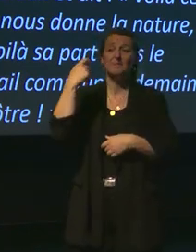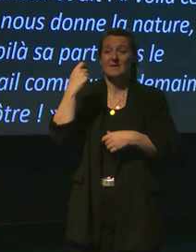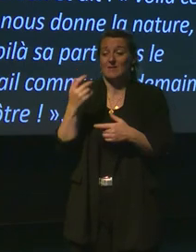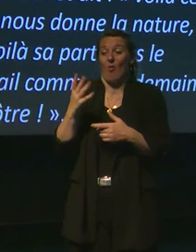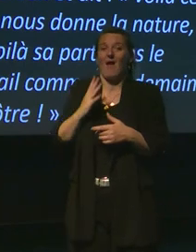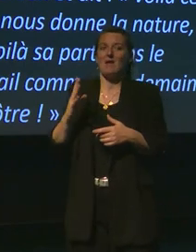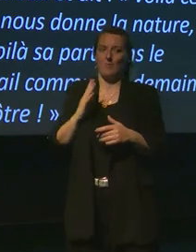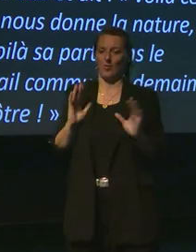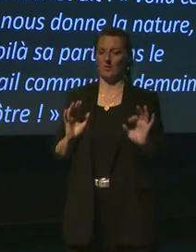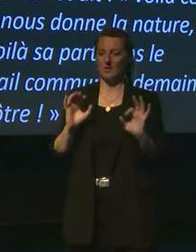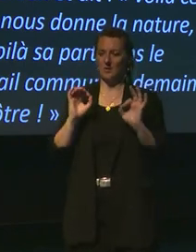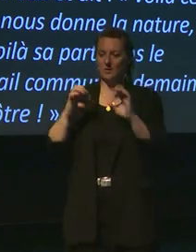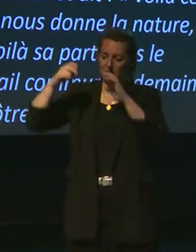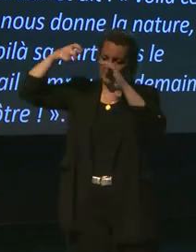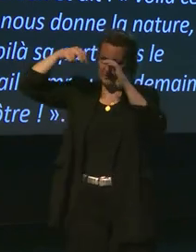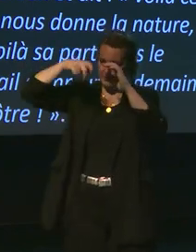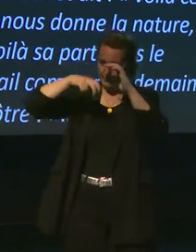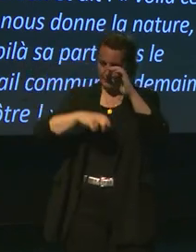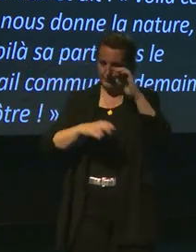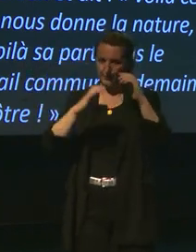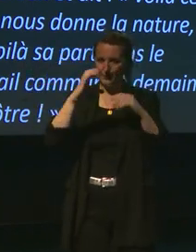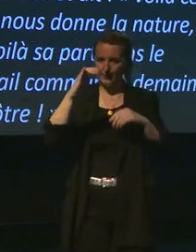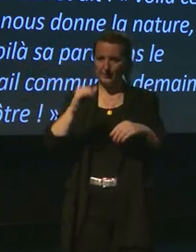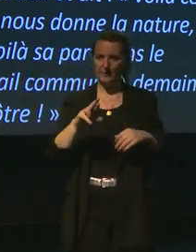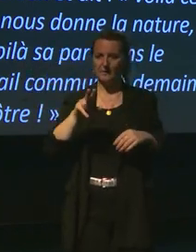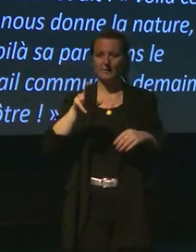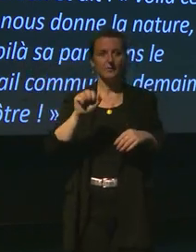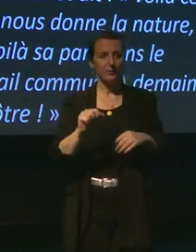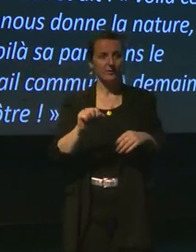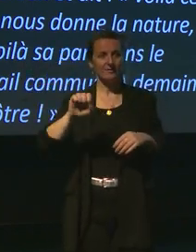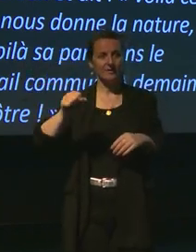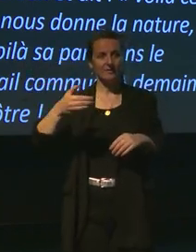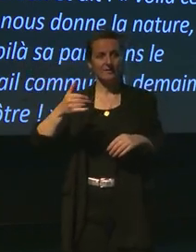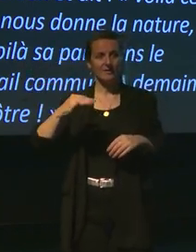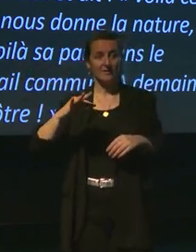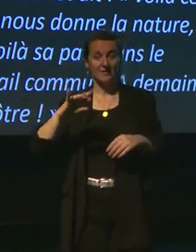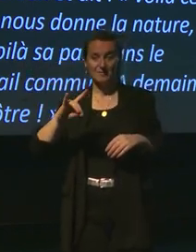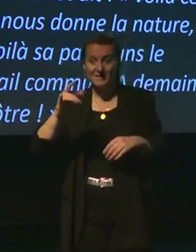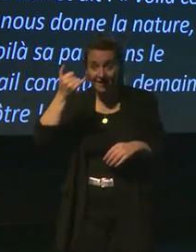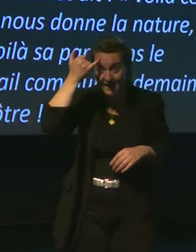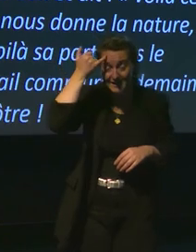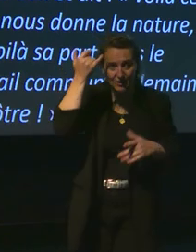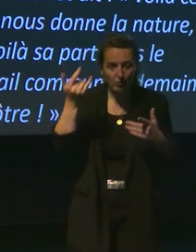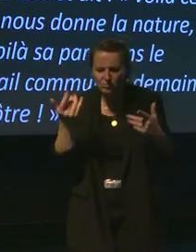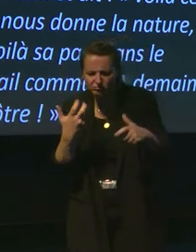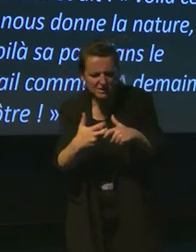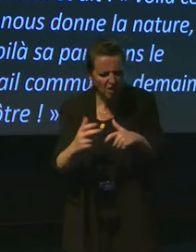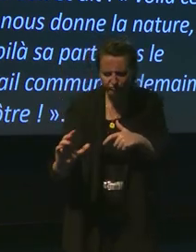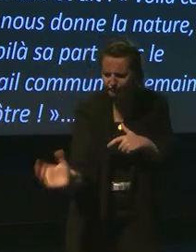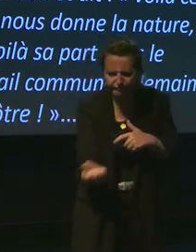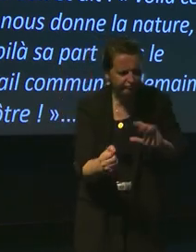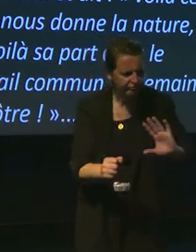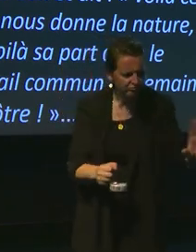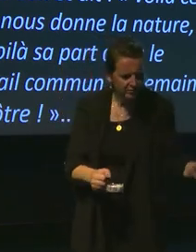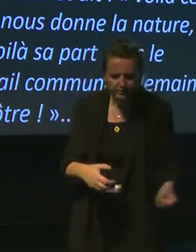Franklin, Cyrus, l'ingénieur, ramasse un petit cadou, un petit morceau de pierre, il s'y met là, et à la